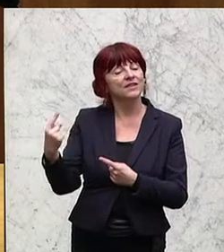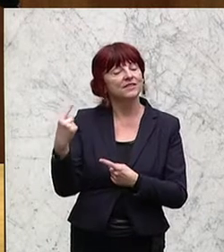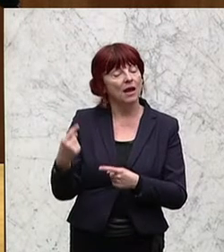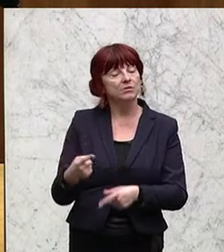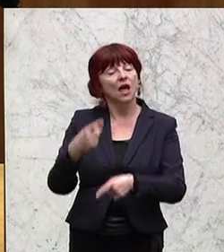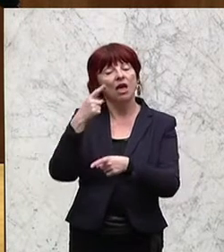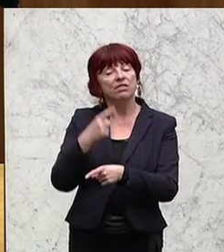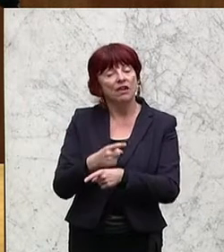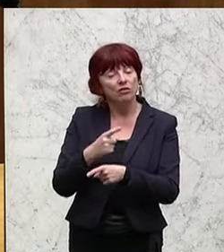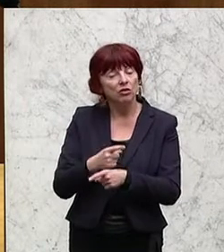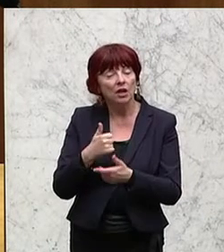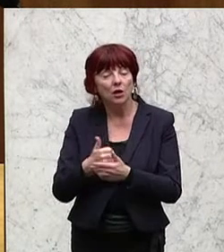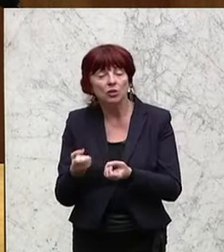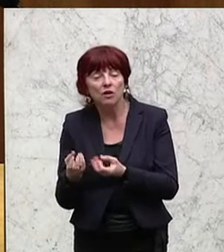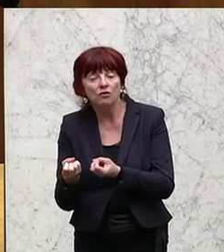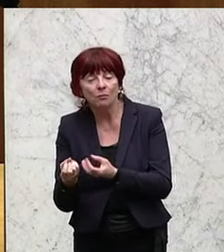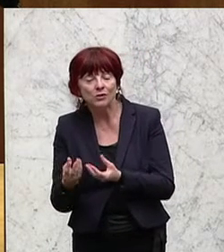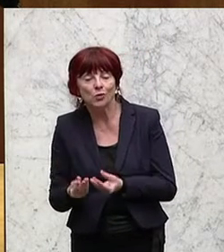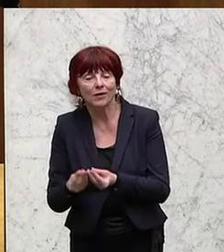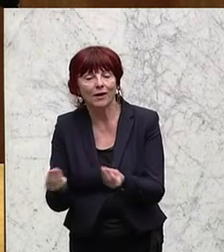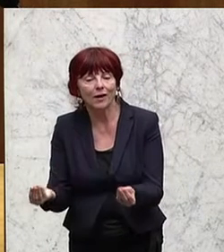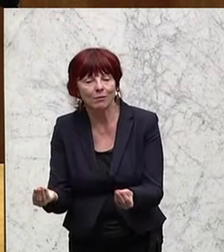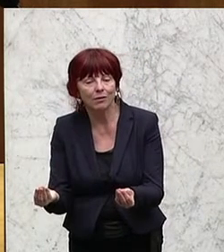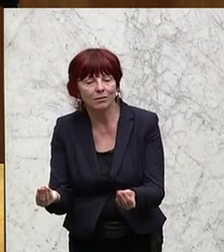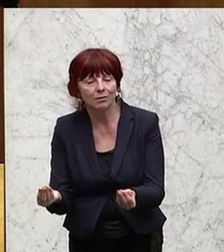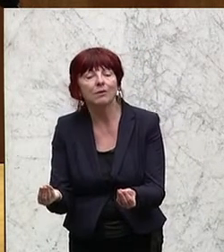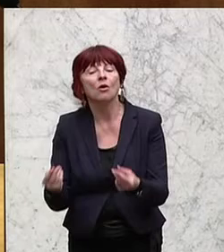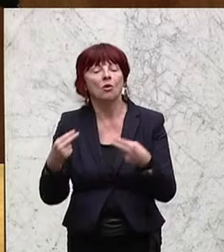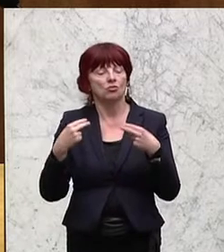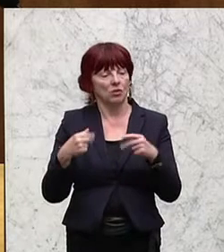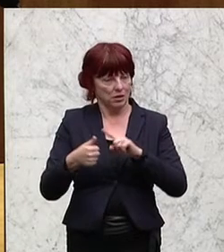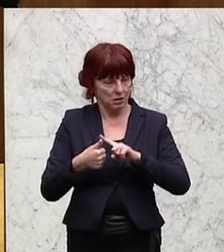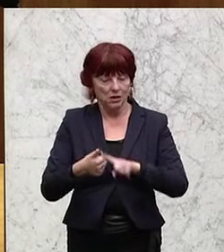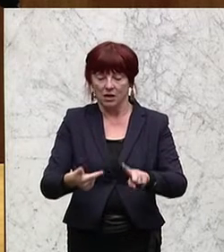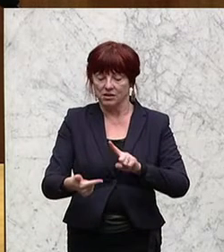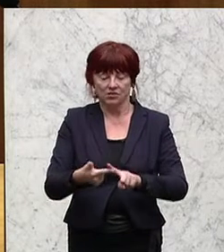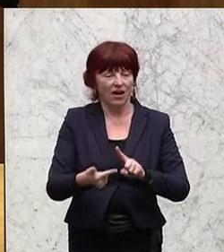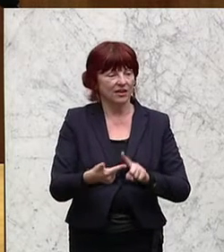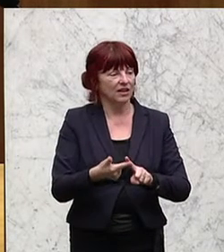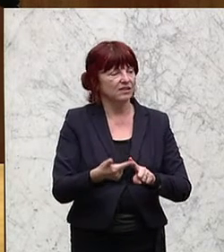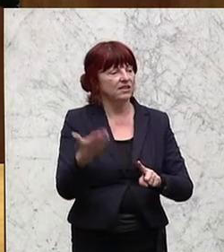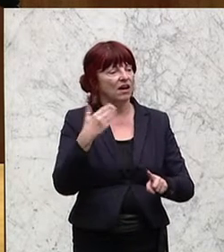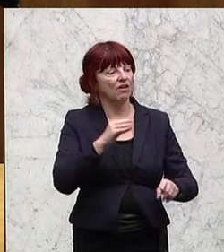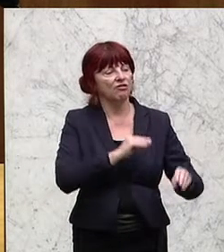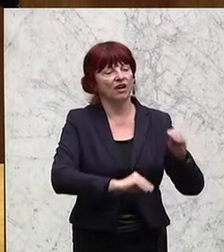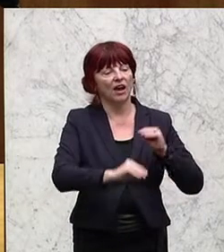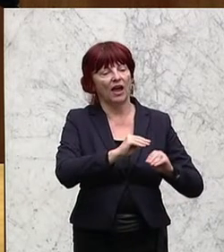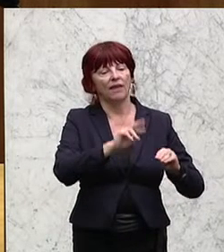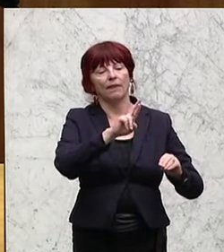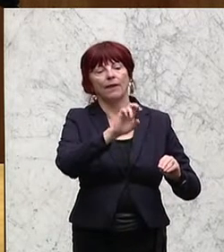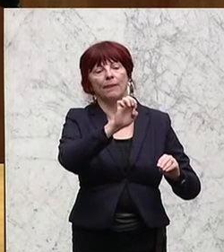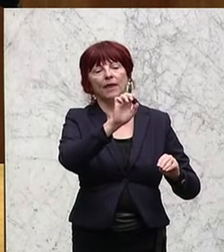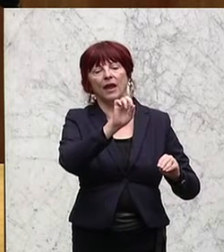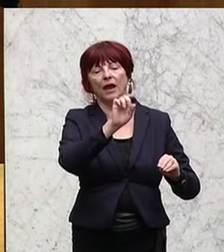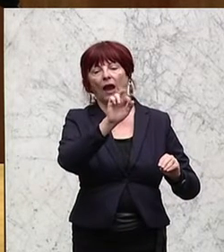Informationsfurt sicherzustellen. Das ging weiter mit dem Engagieren des Vereines DRAT, der sich